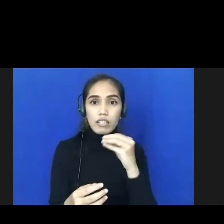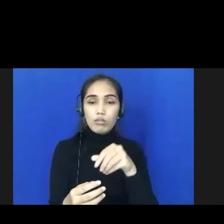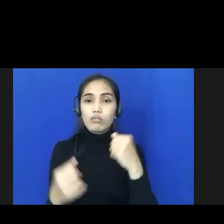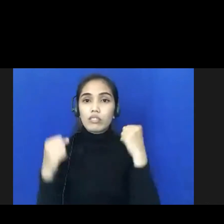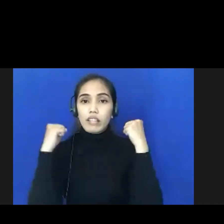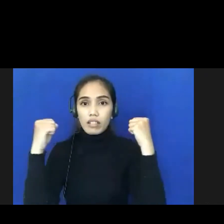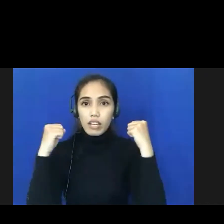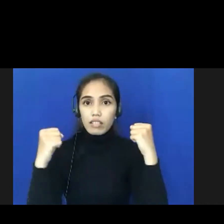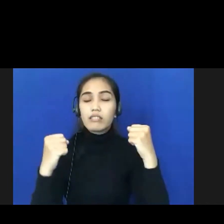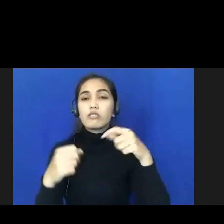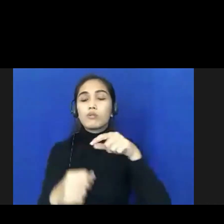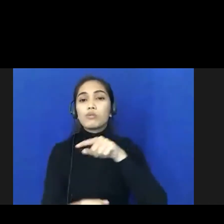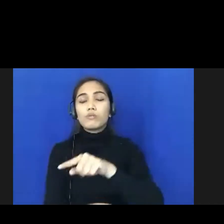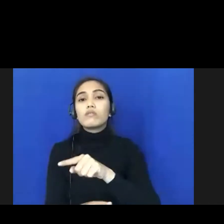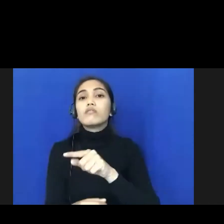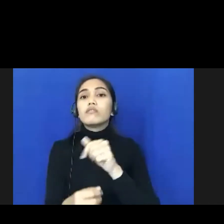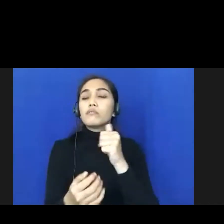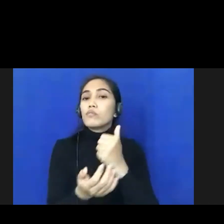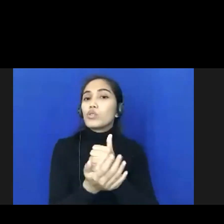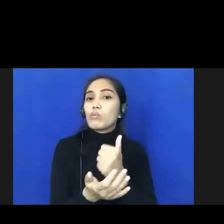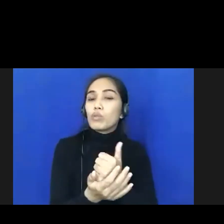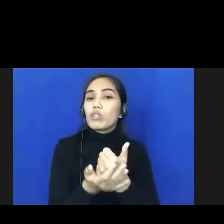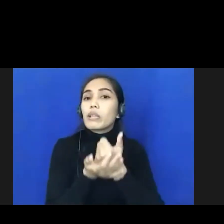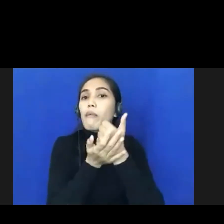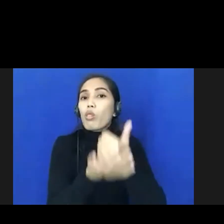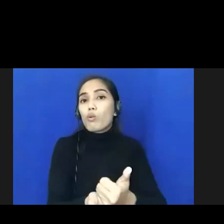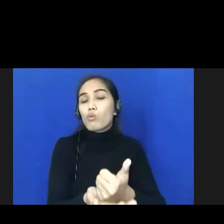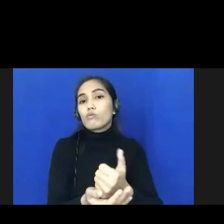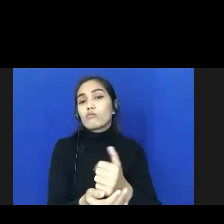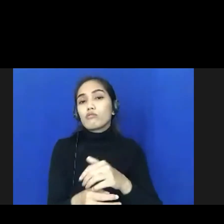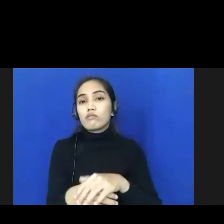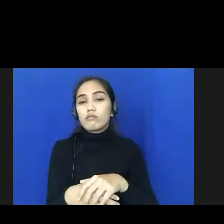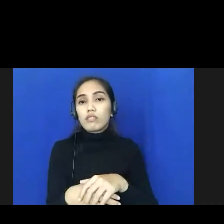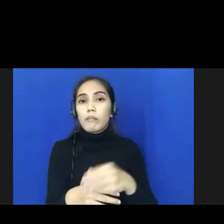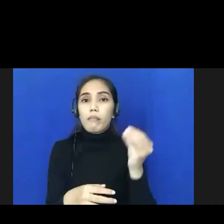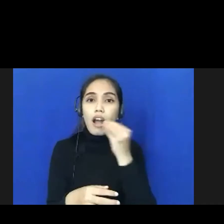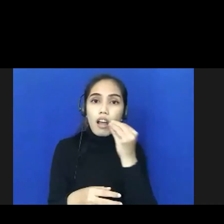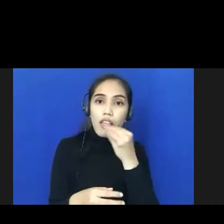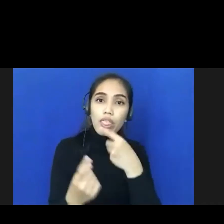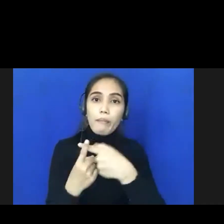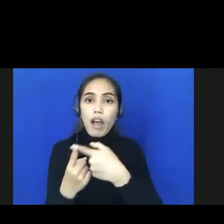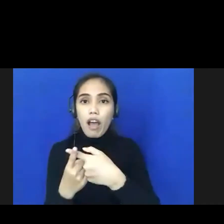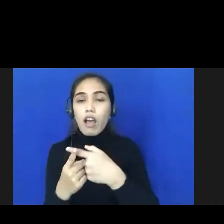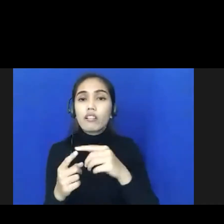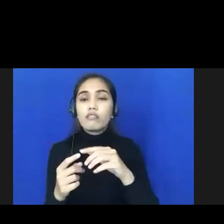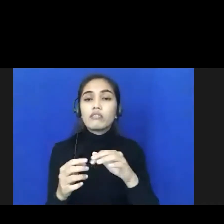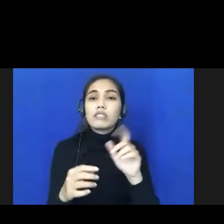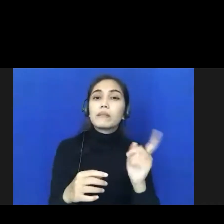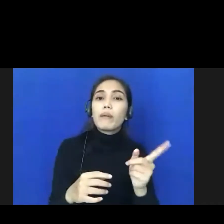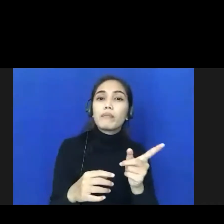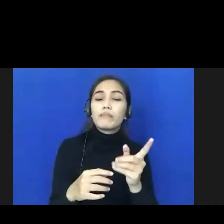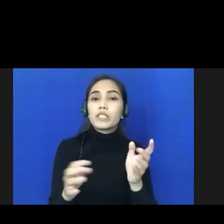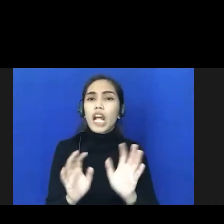ada di desa itu sangat-sangat terbantu antara lain seperti pemberian makanan tambahan karena kita tidak lagi